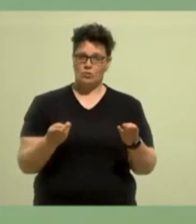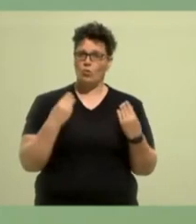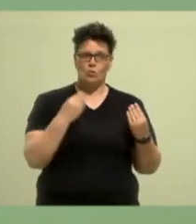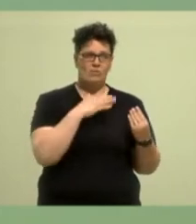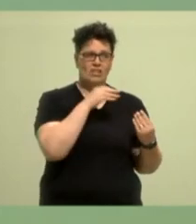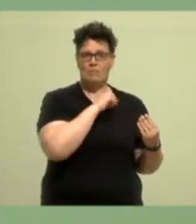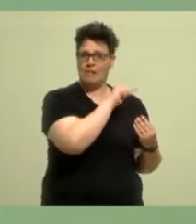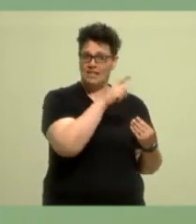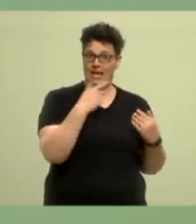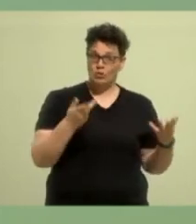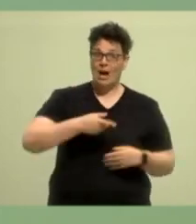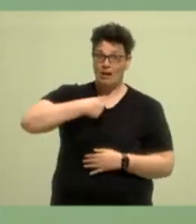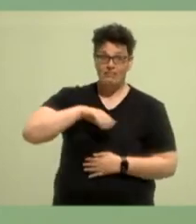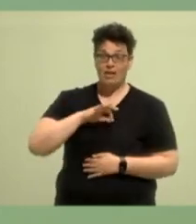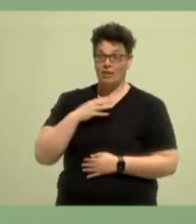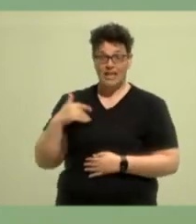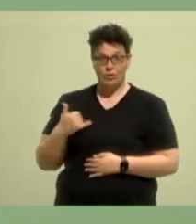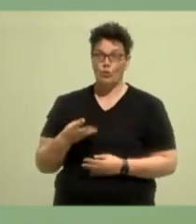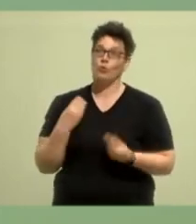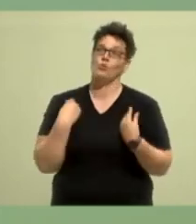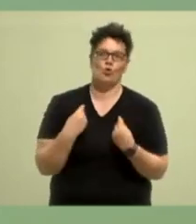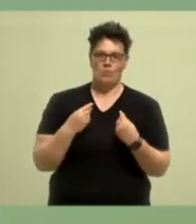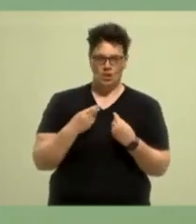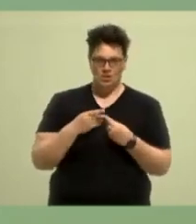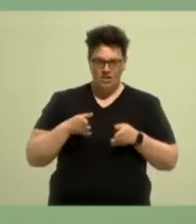wie immer, den kompliziertesten Weg gewählt.